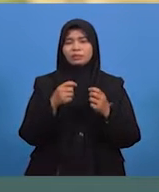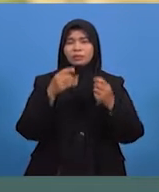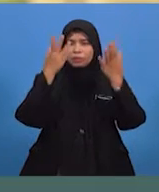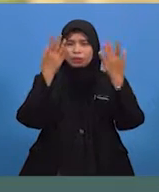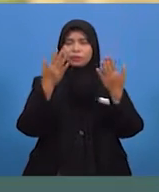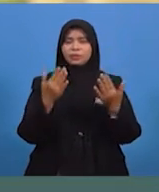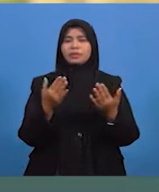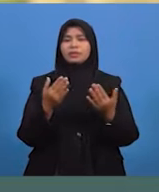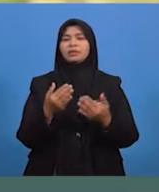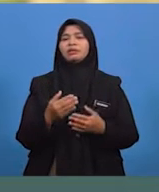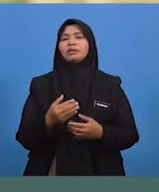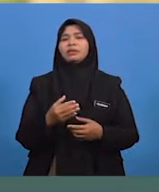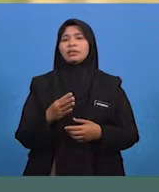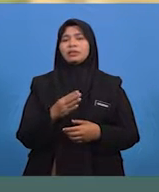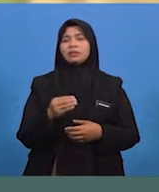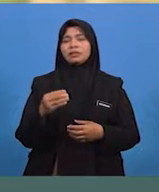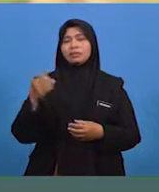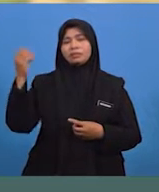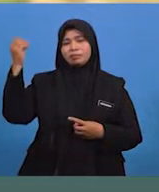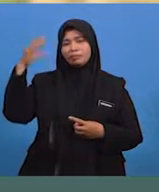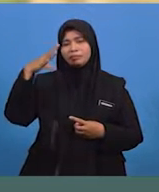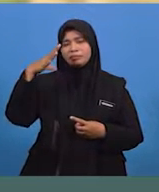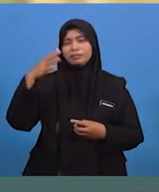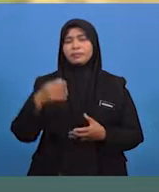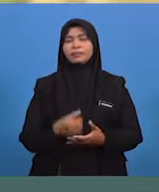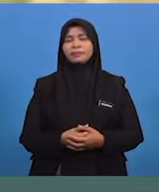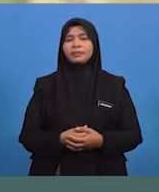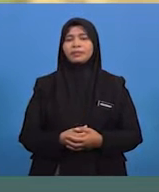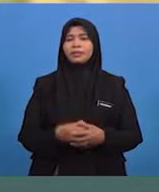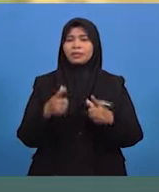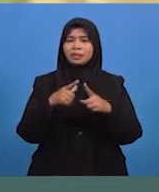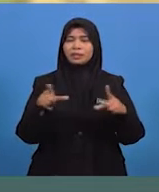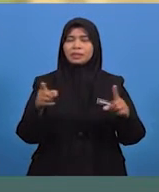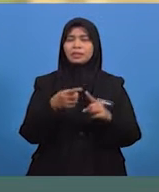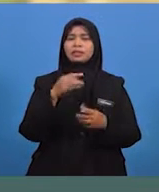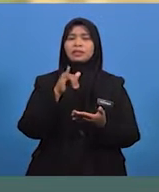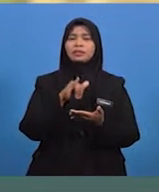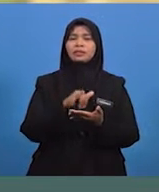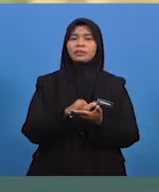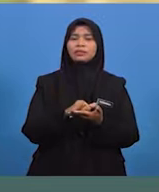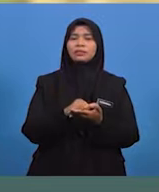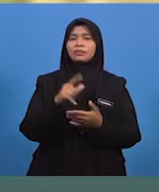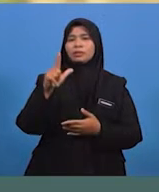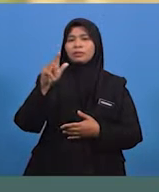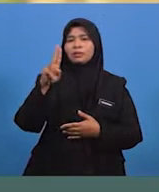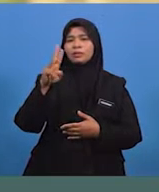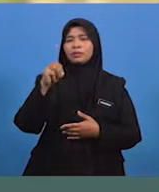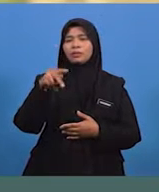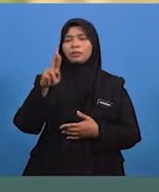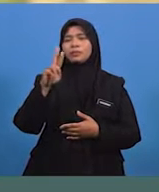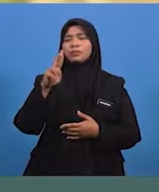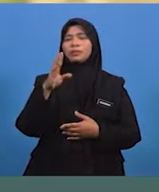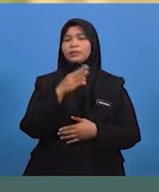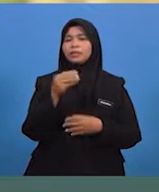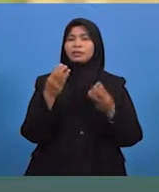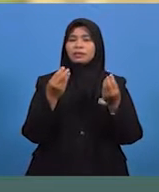lebat dan diikuti dengan pancaran cahaya matahari. Selain dari itu, aliran lumpur dan tanah